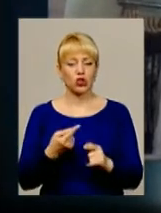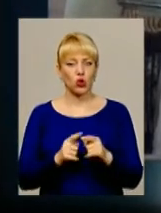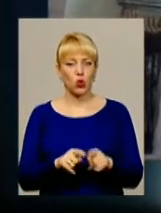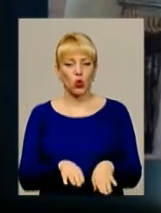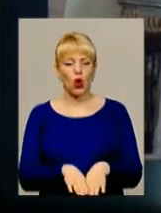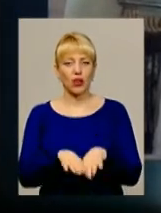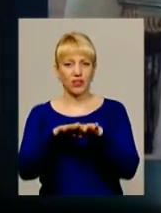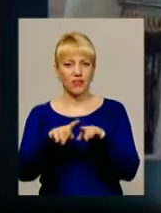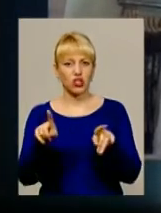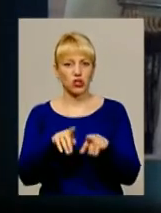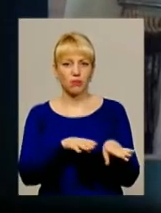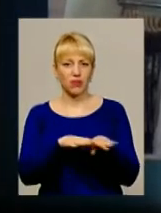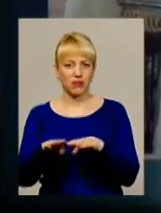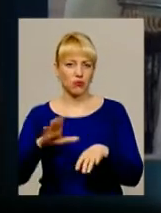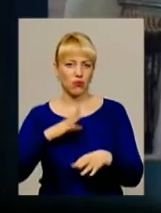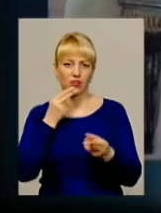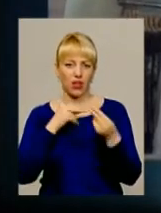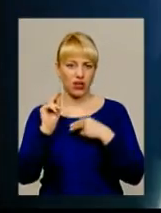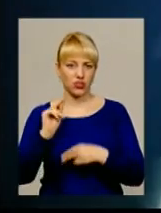рівень кваліфікацій був найкращим.